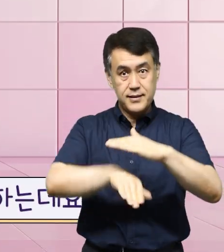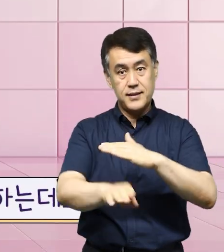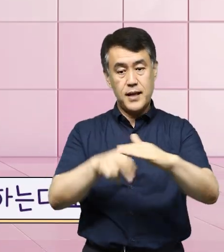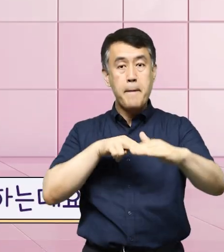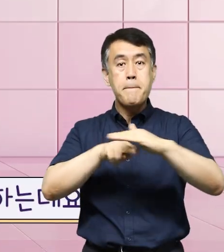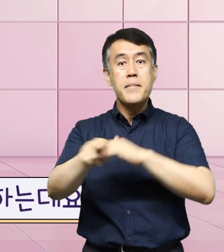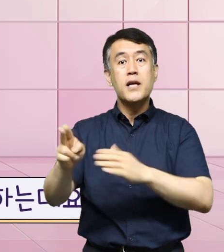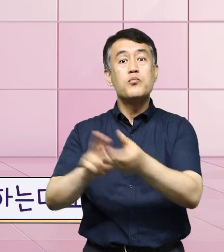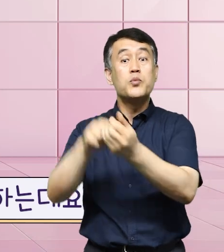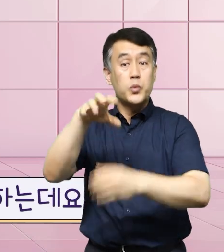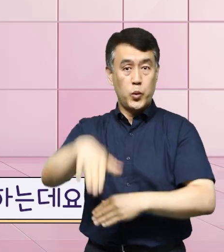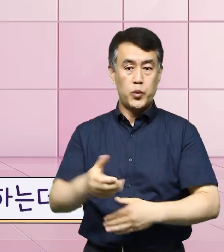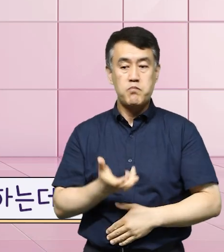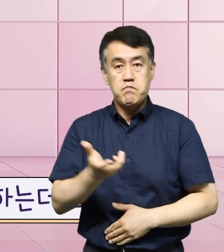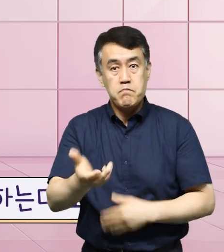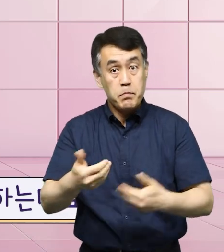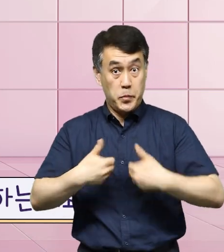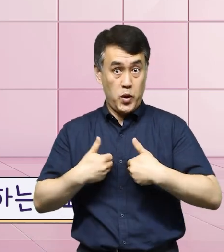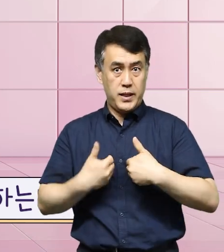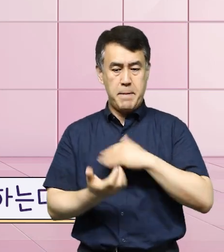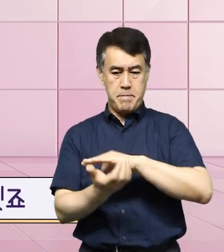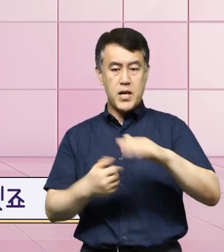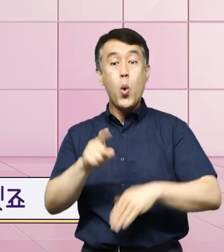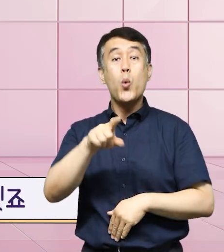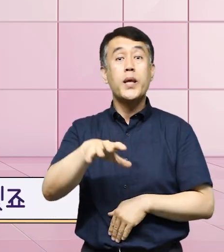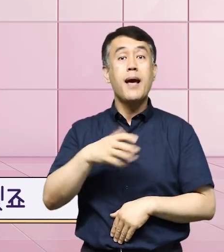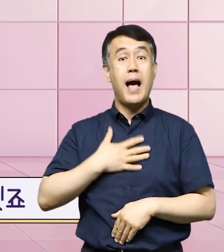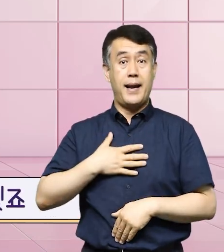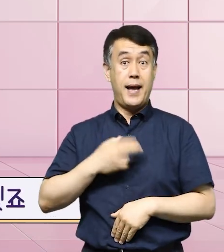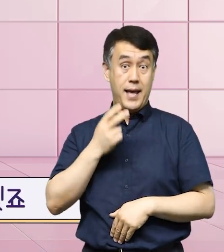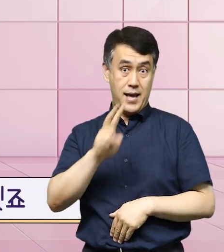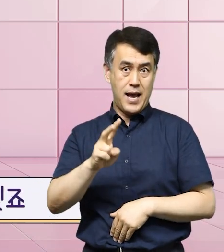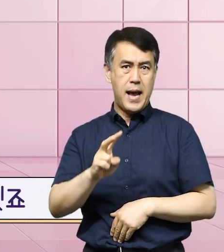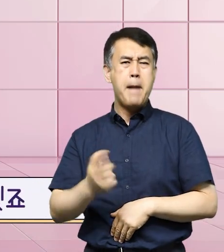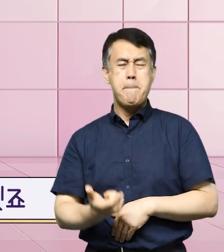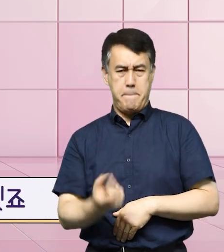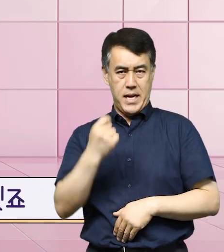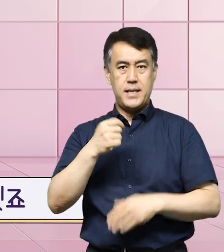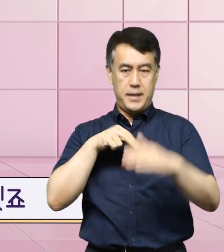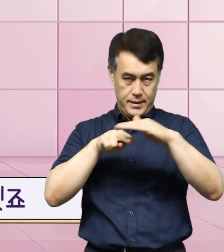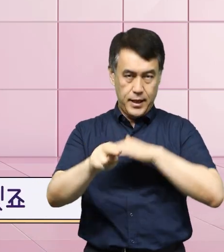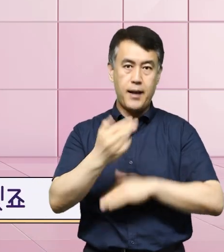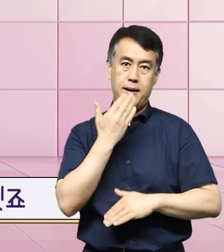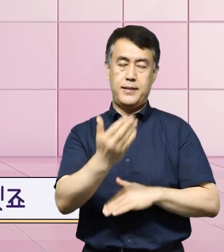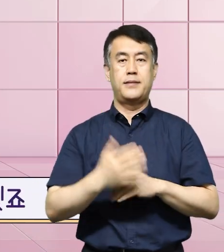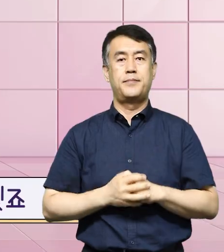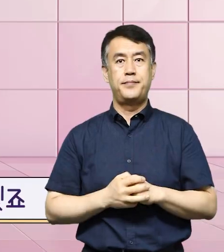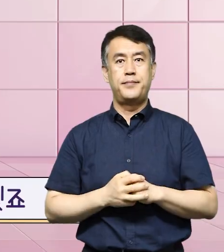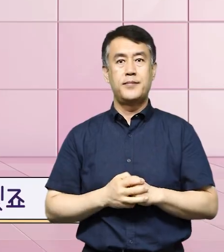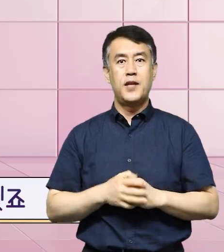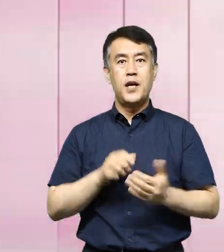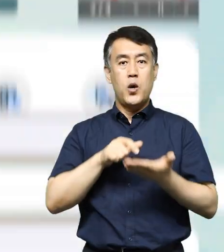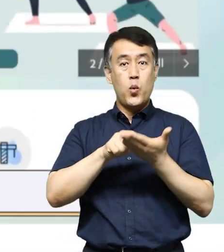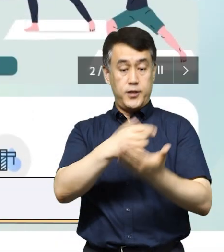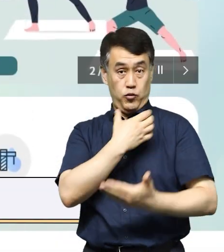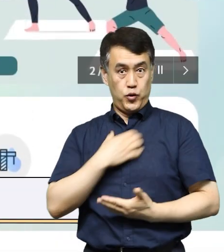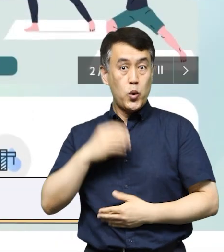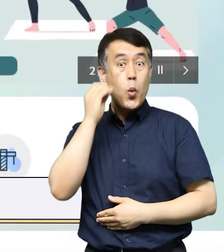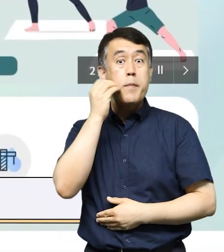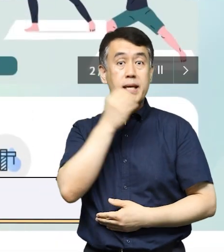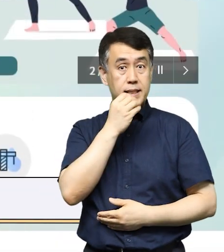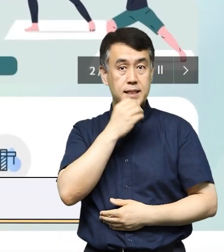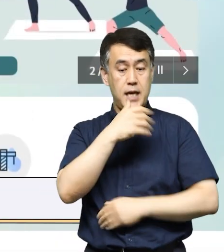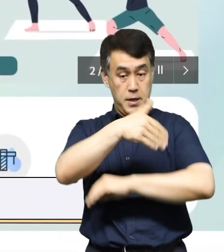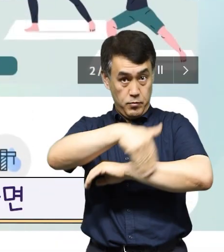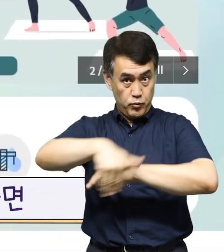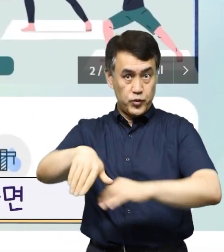지하 대피시설로 이동해야 하는데요 미리 알고 있어야 더욱 신속하게 대피할 수 있겠죠 광진구청